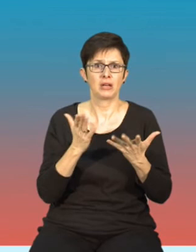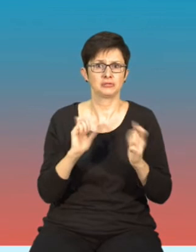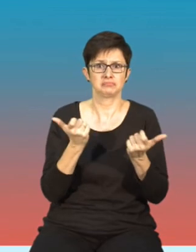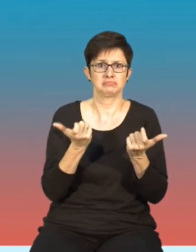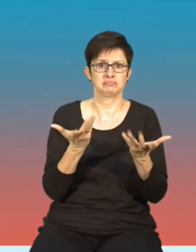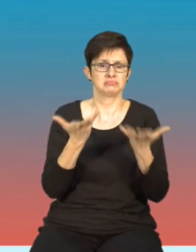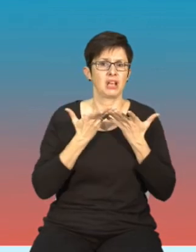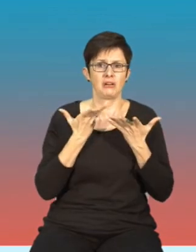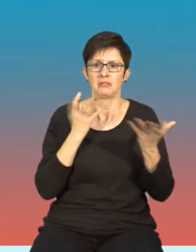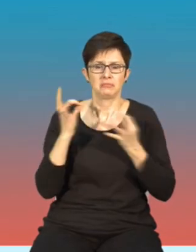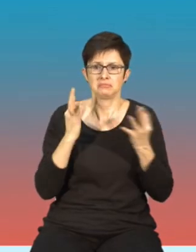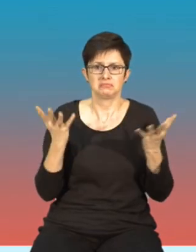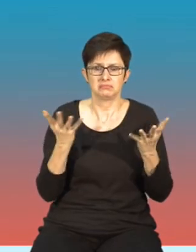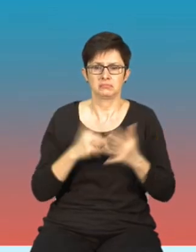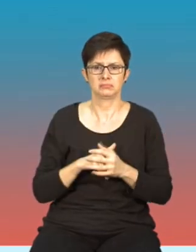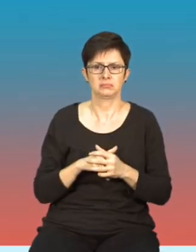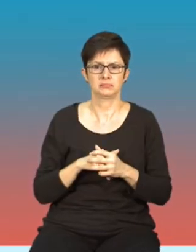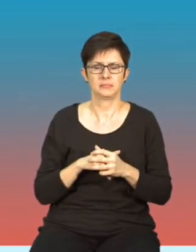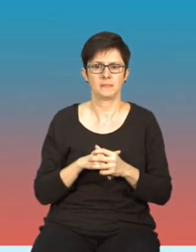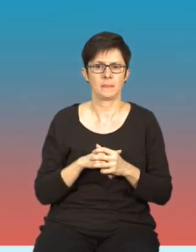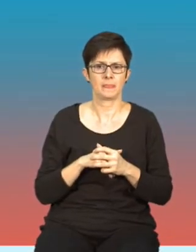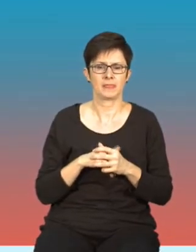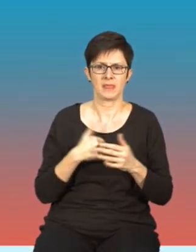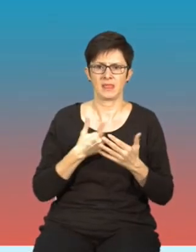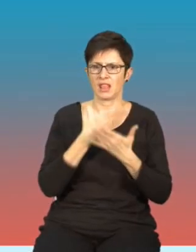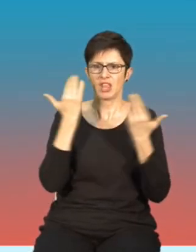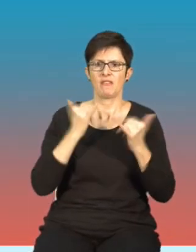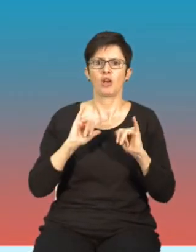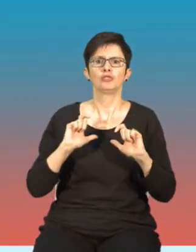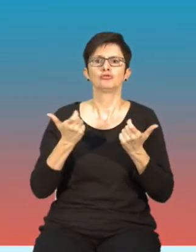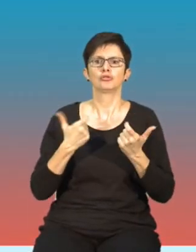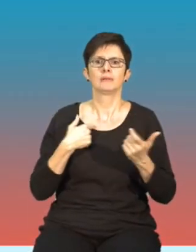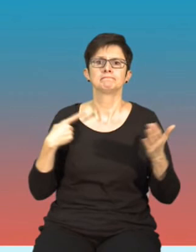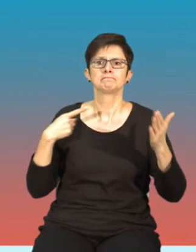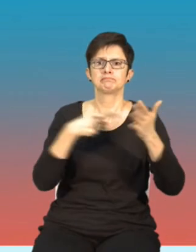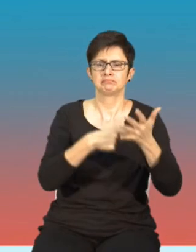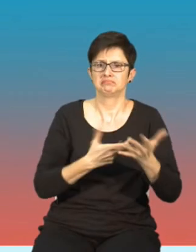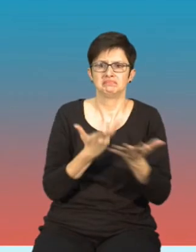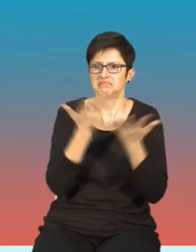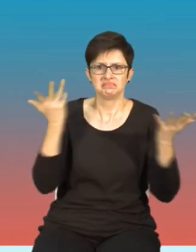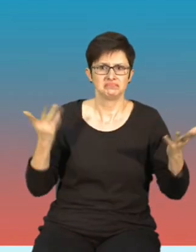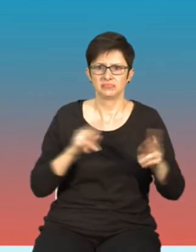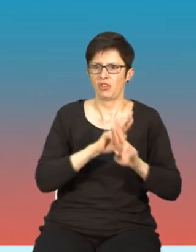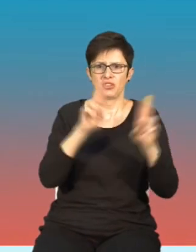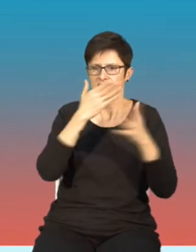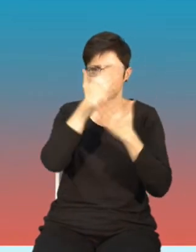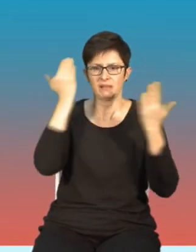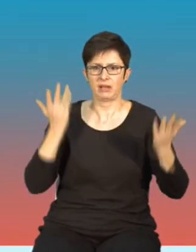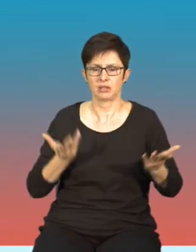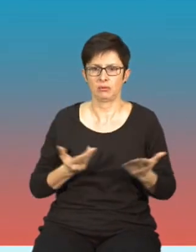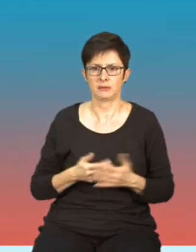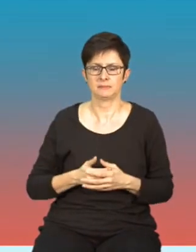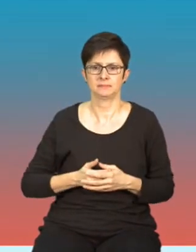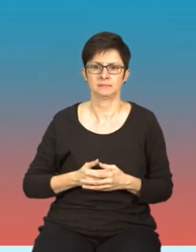do czego tak naprawdę dążymy, w jakim kierunku zmierzamy i niestety,